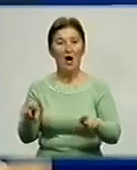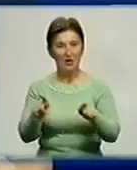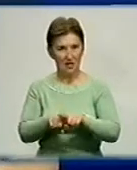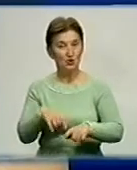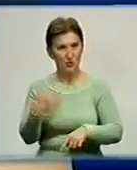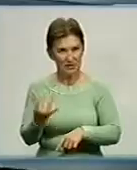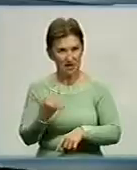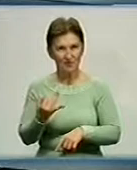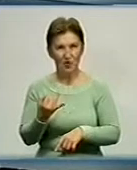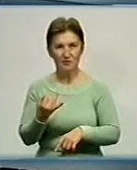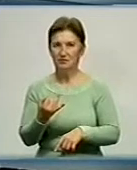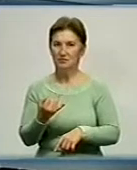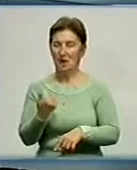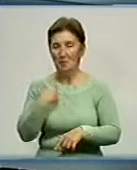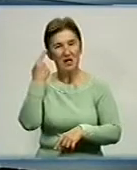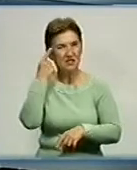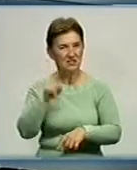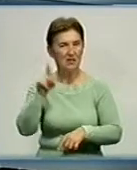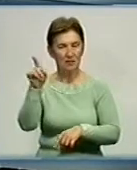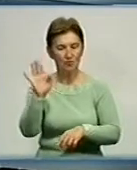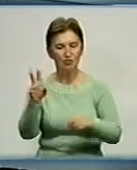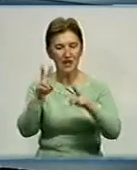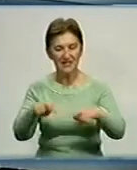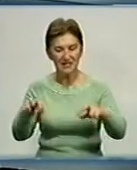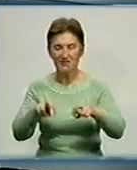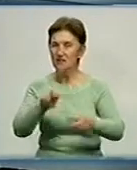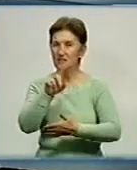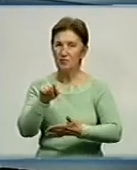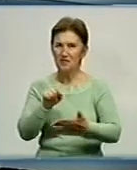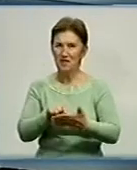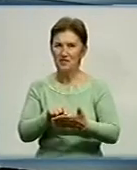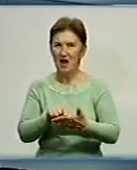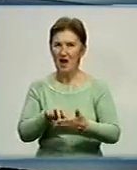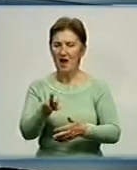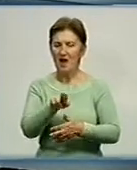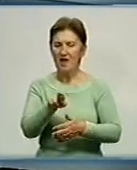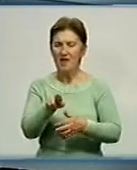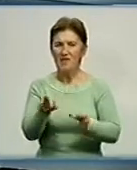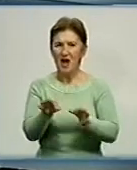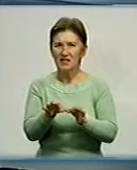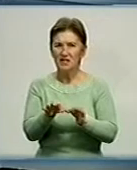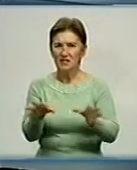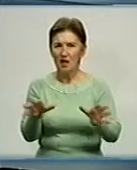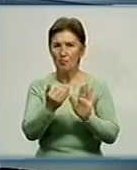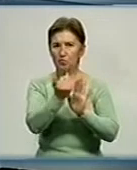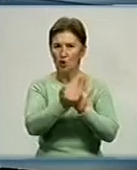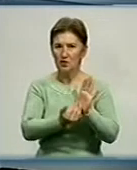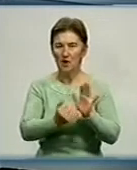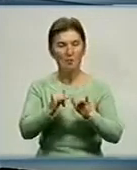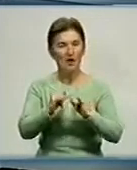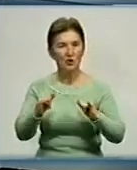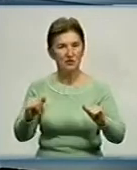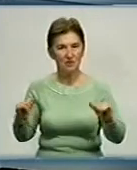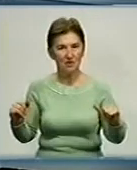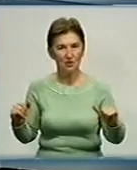цікаво. Ми знали, що там будуть розглядатись питання ядерної програми, розвитку ядерної